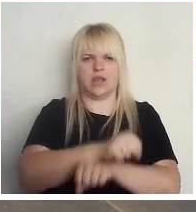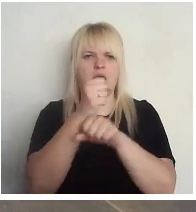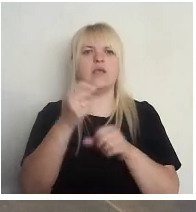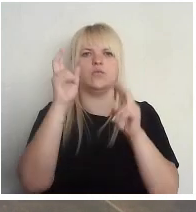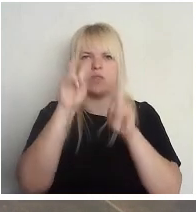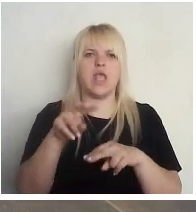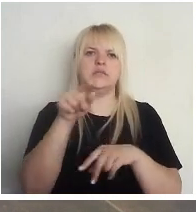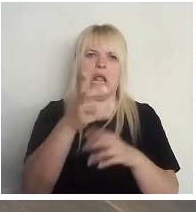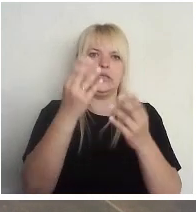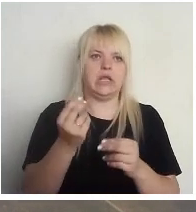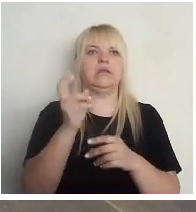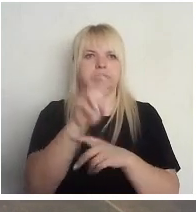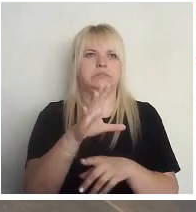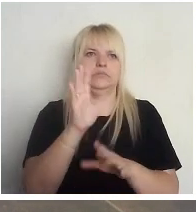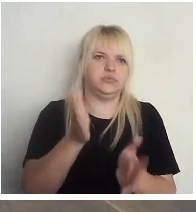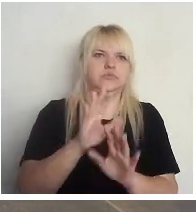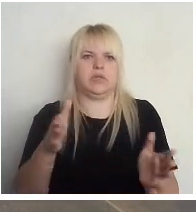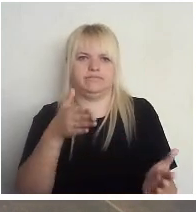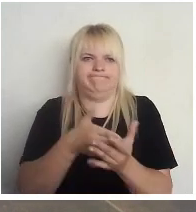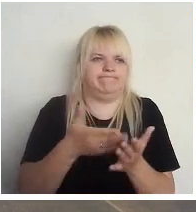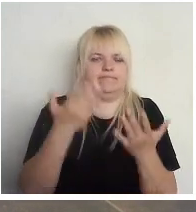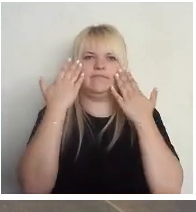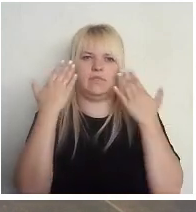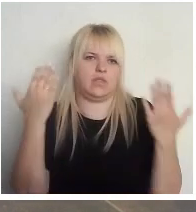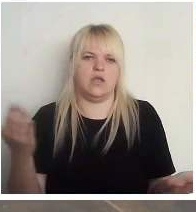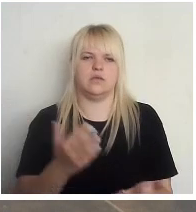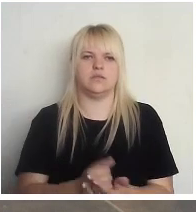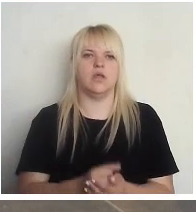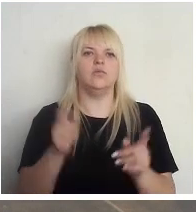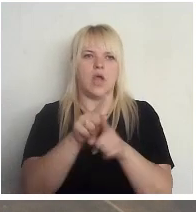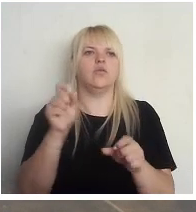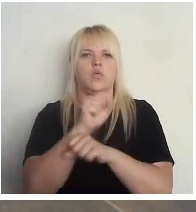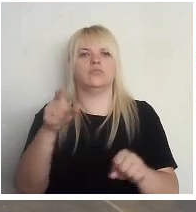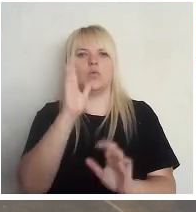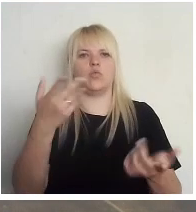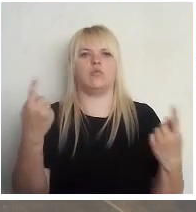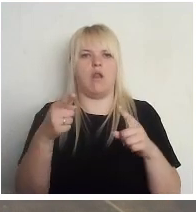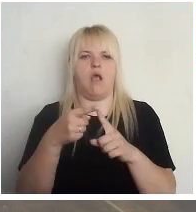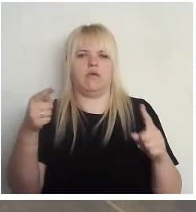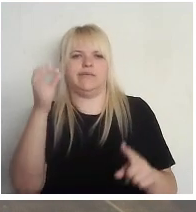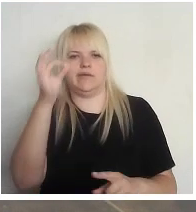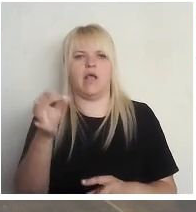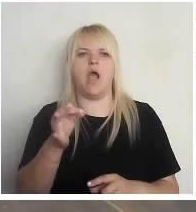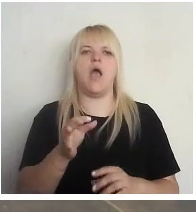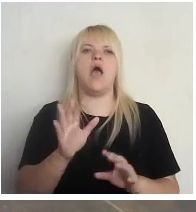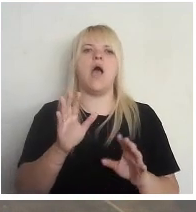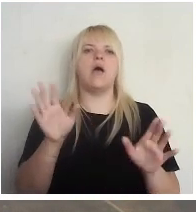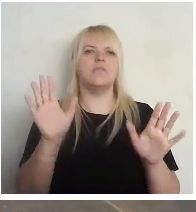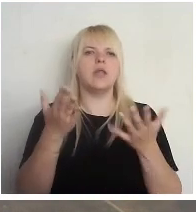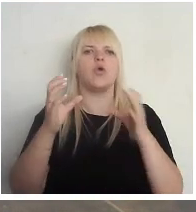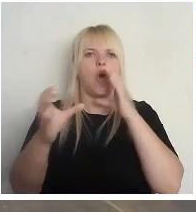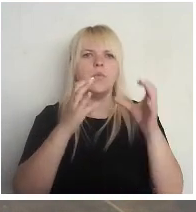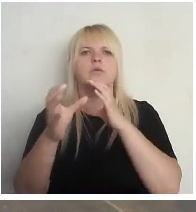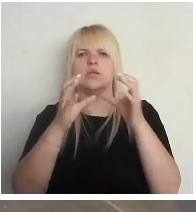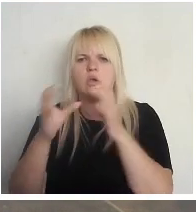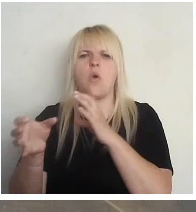tiksi tajā dienā. Un tā droši pasta balsošana ir labs, bet arī nodrošanāk, ka tas notiek laikā. Bet jā, un komunikācija, komunikācija,